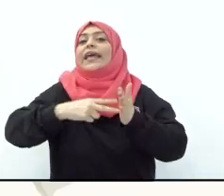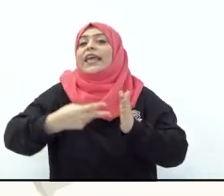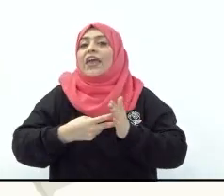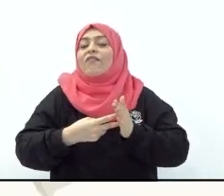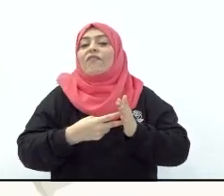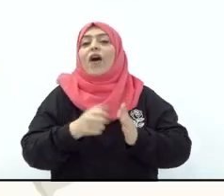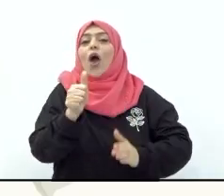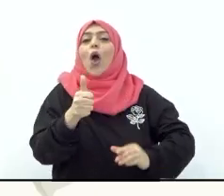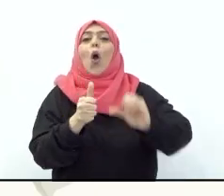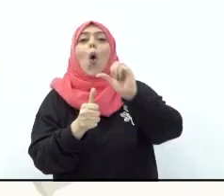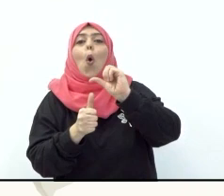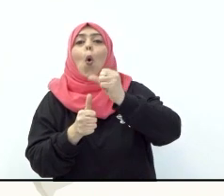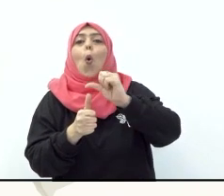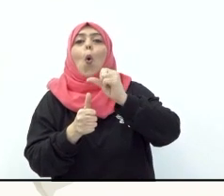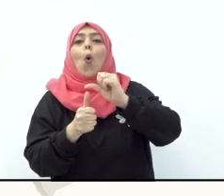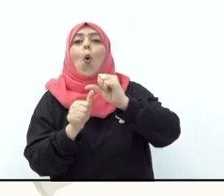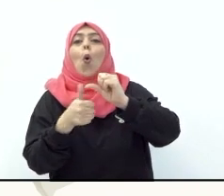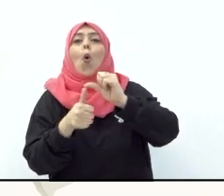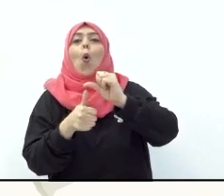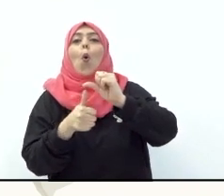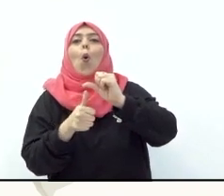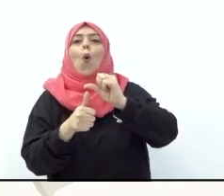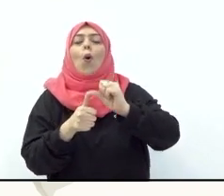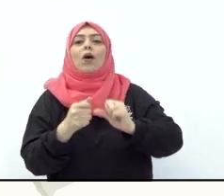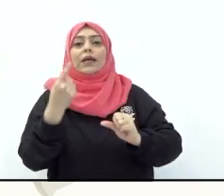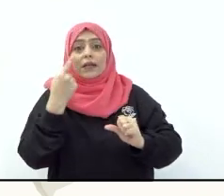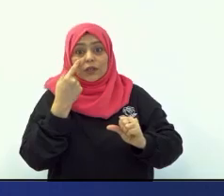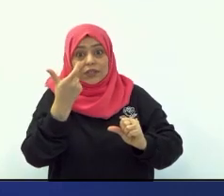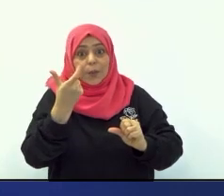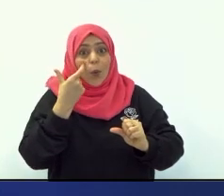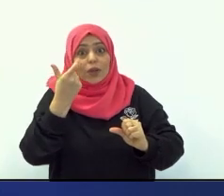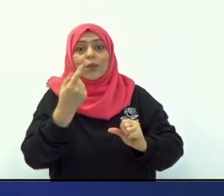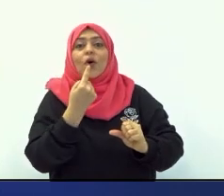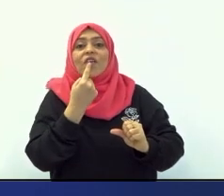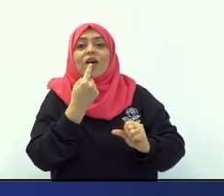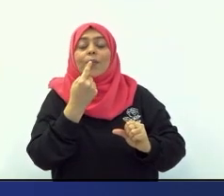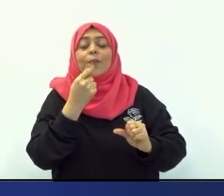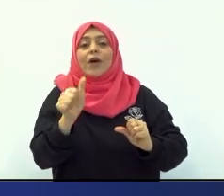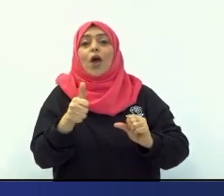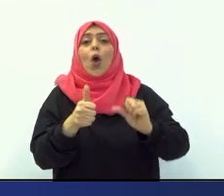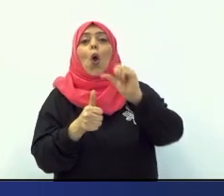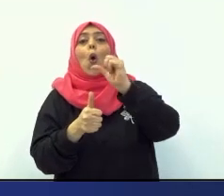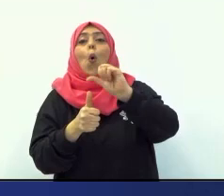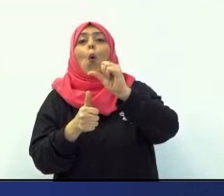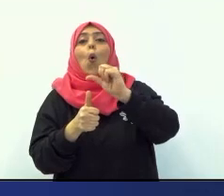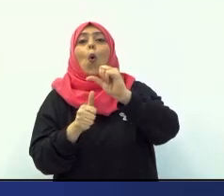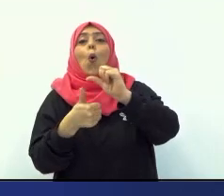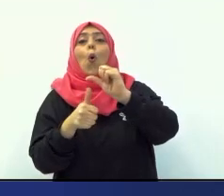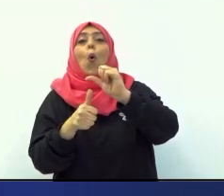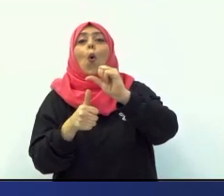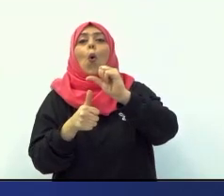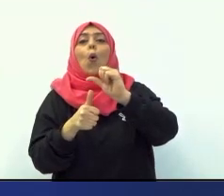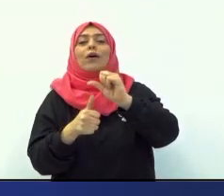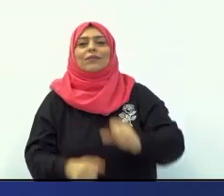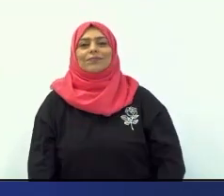ننتبه لحركة الفم أو إذن الهمزة مع